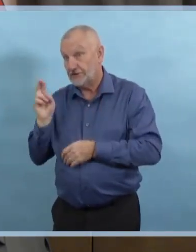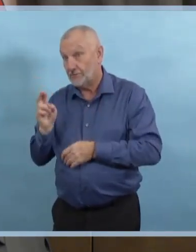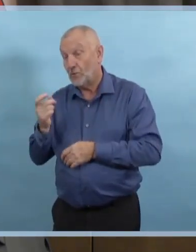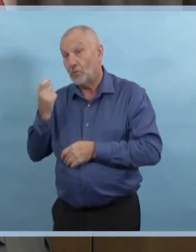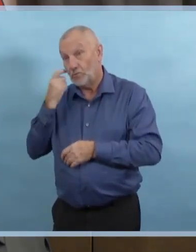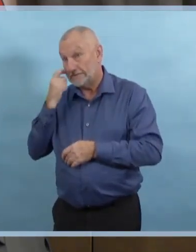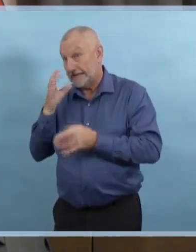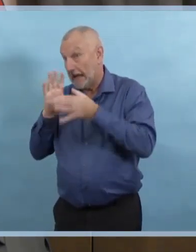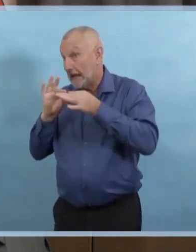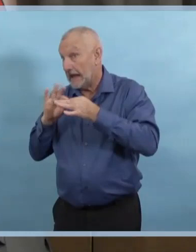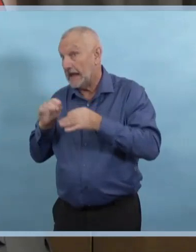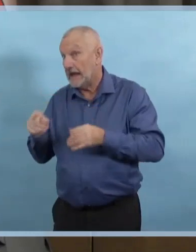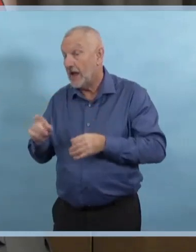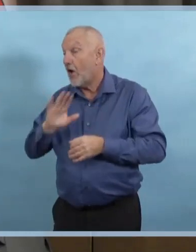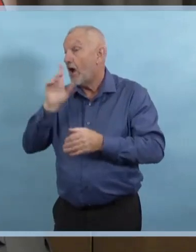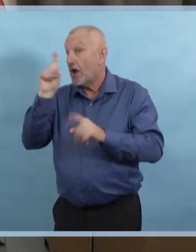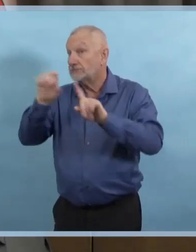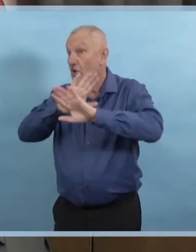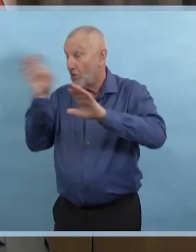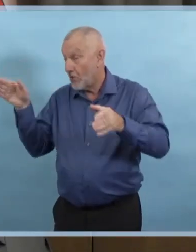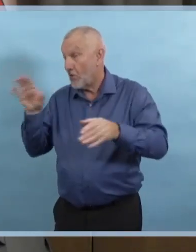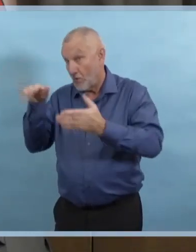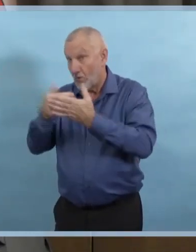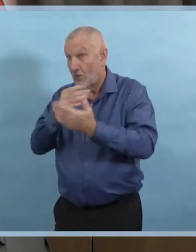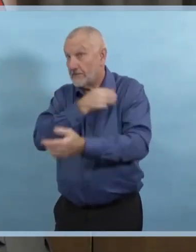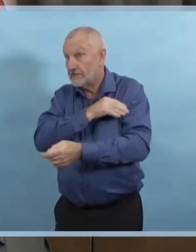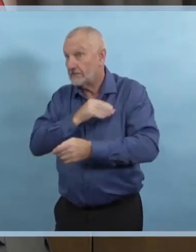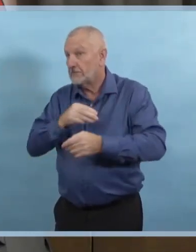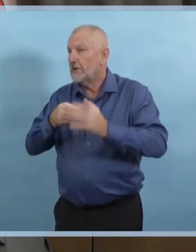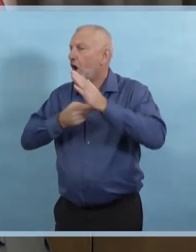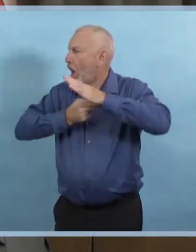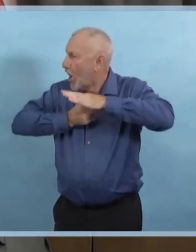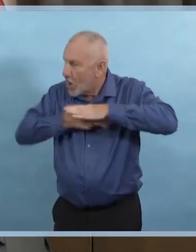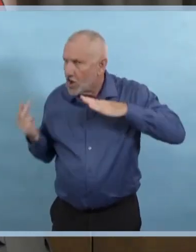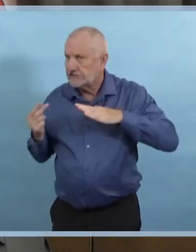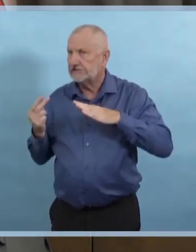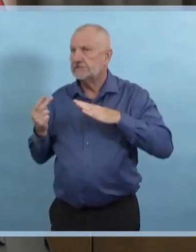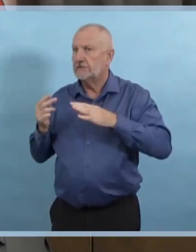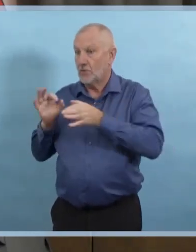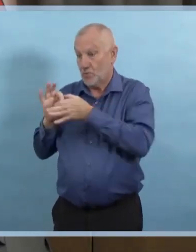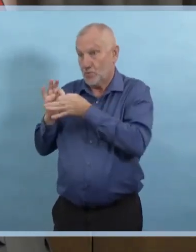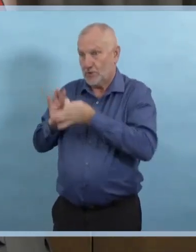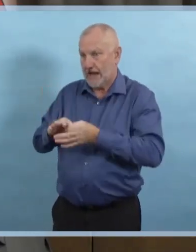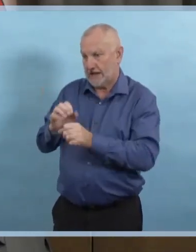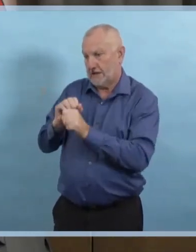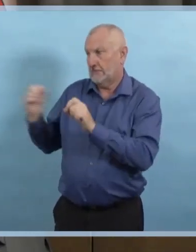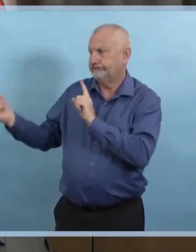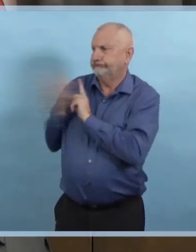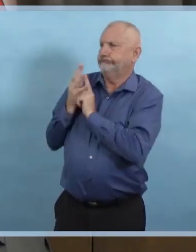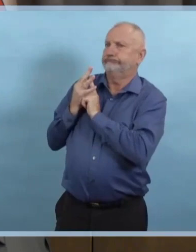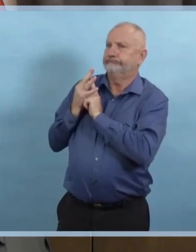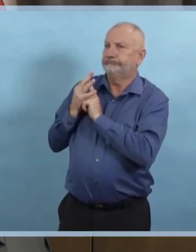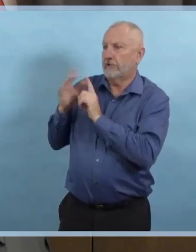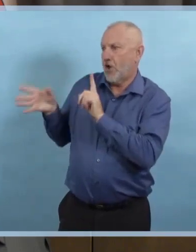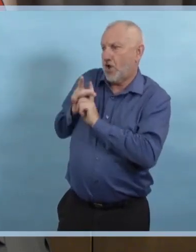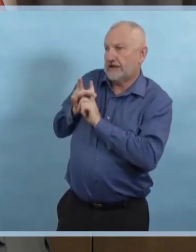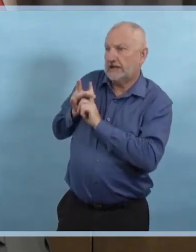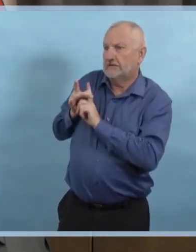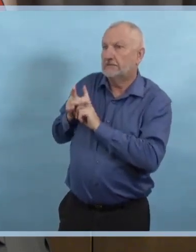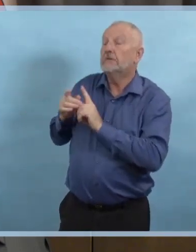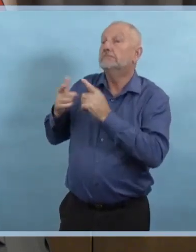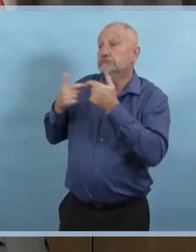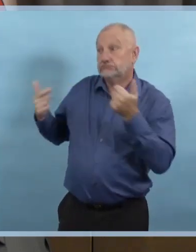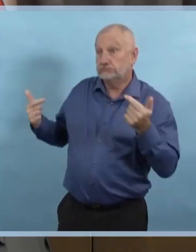historique d'exposition lorsqu'ils se présentent pour obtenir des soins. On ne vous refusera pas de soins. Si vous en avez besoin, vous allez en